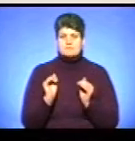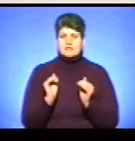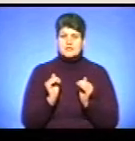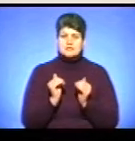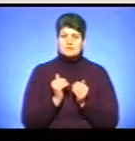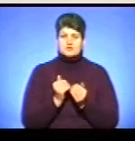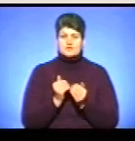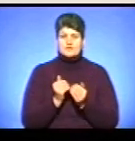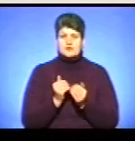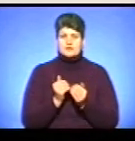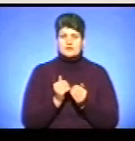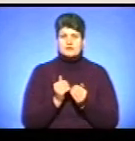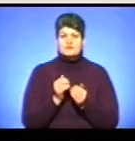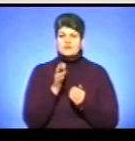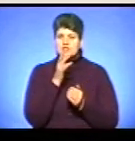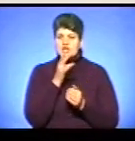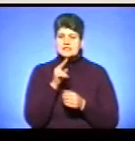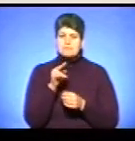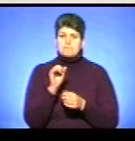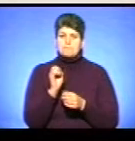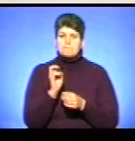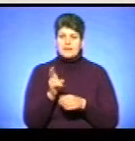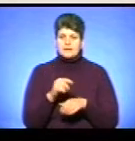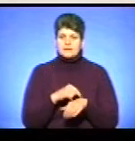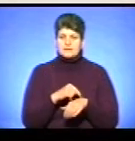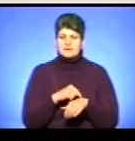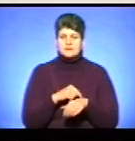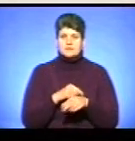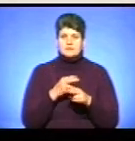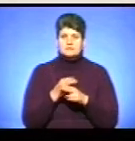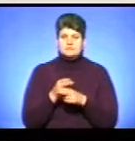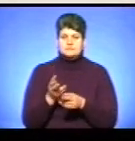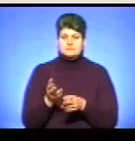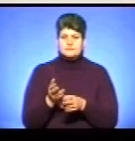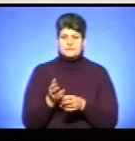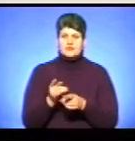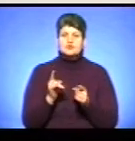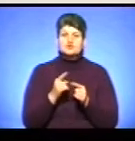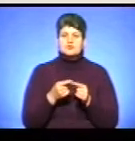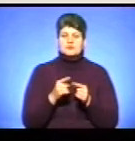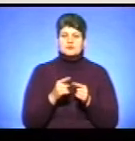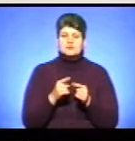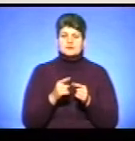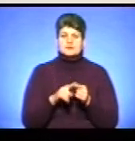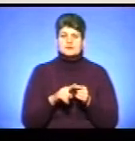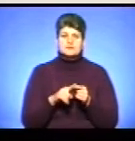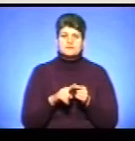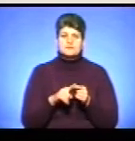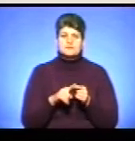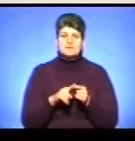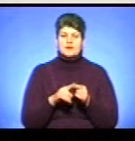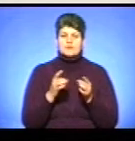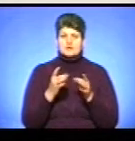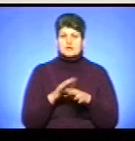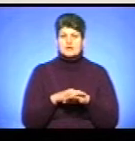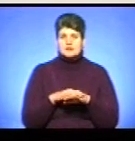навіть в часи пік оці елементарні затори. Що це на простий, як кажуть в